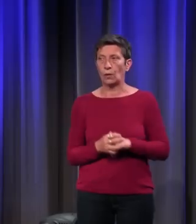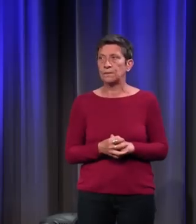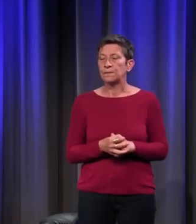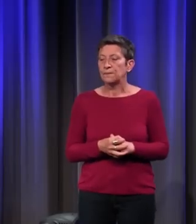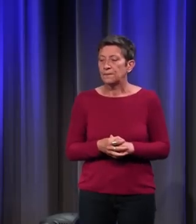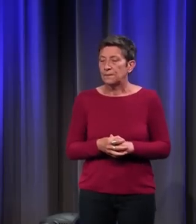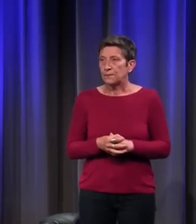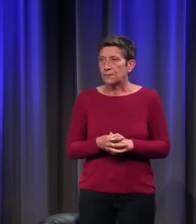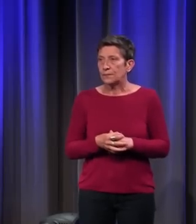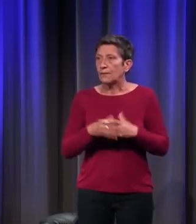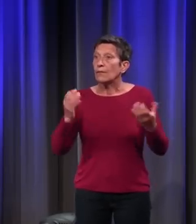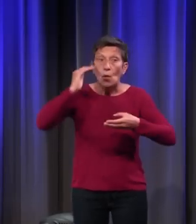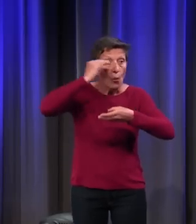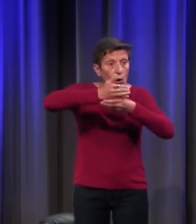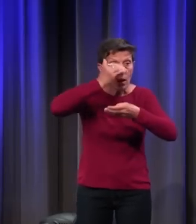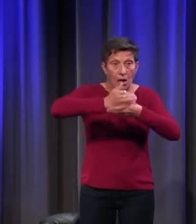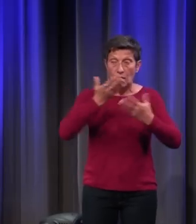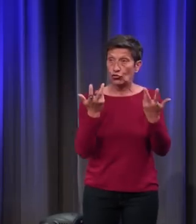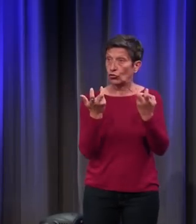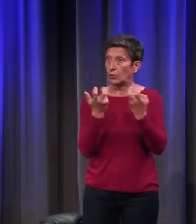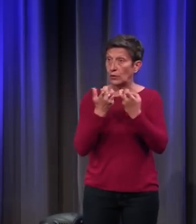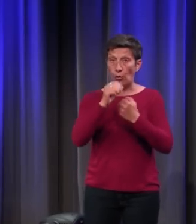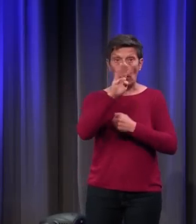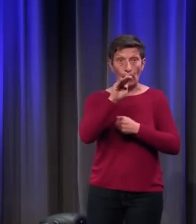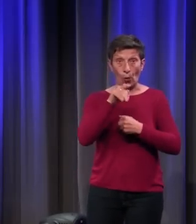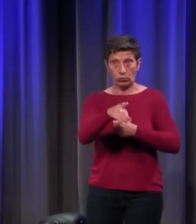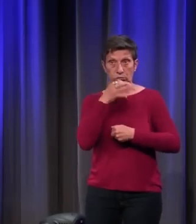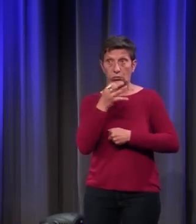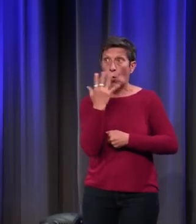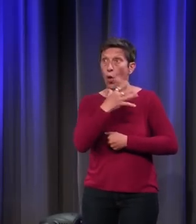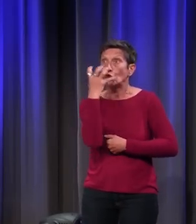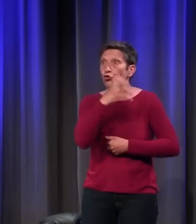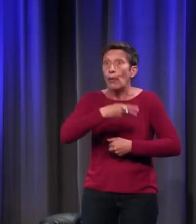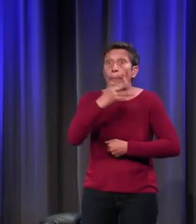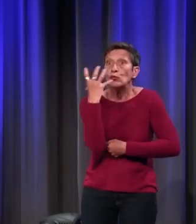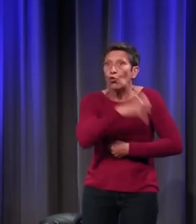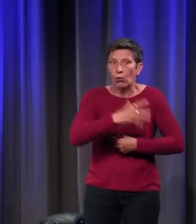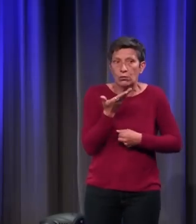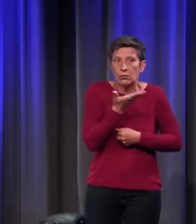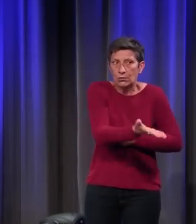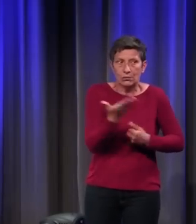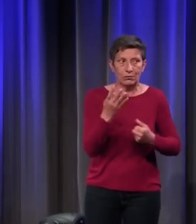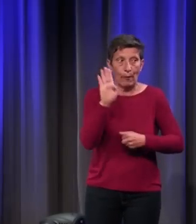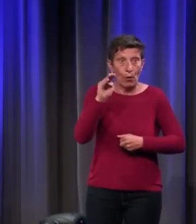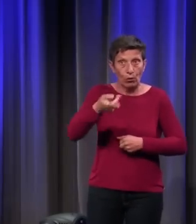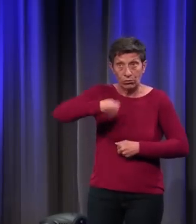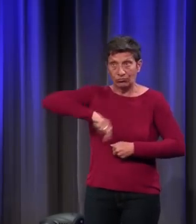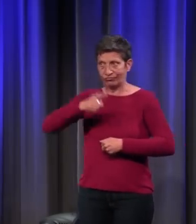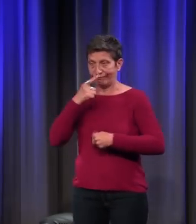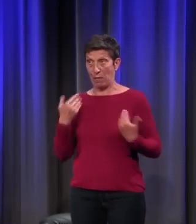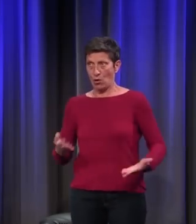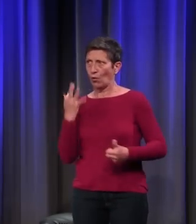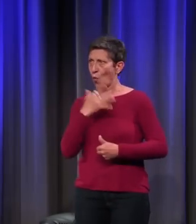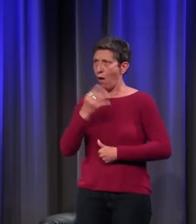différence importante, au Moyen Âge, le bleu est chaud. C'est la plus chaude de toutes les couleurs. Pour nous, le bleu est froid.